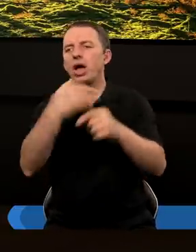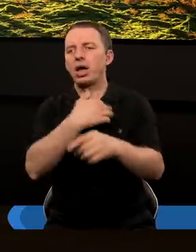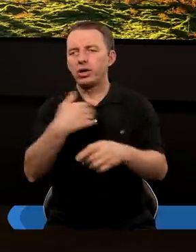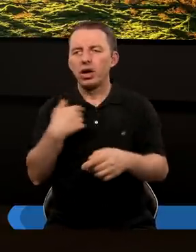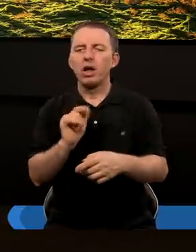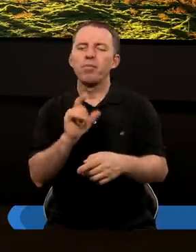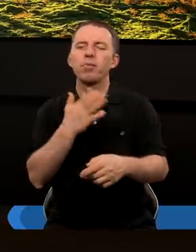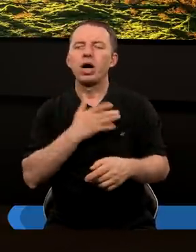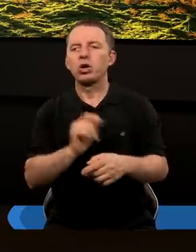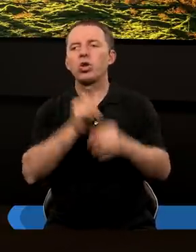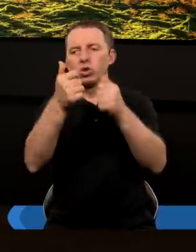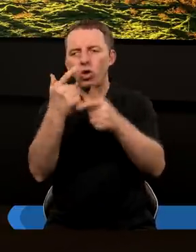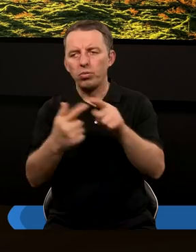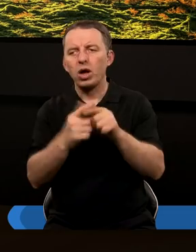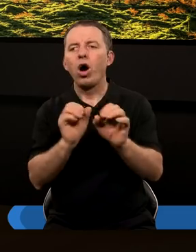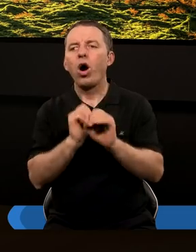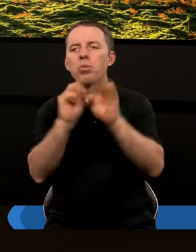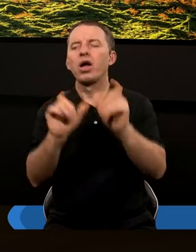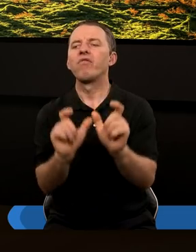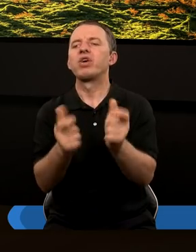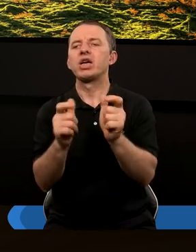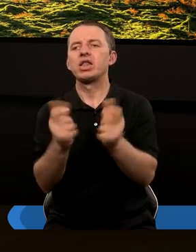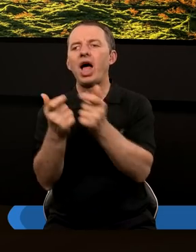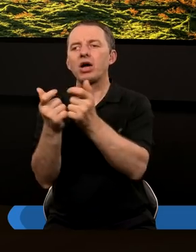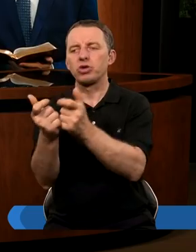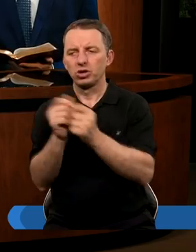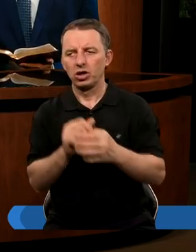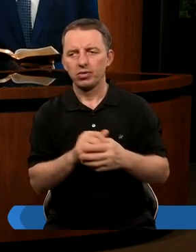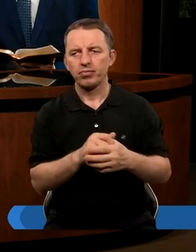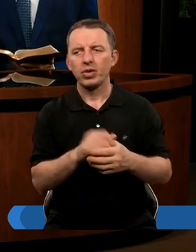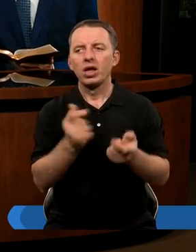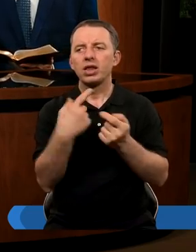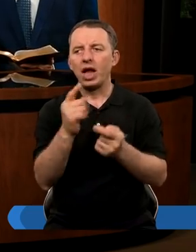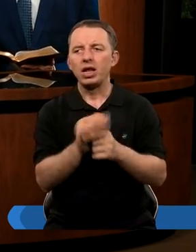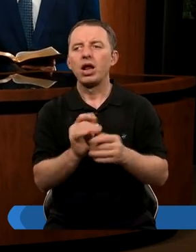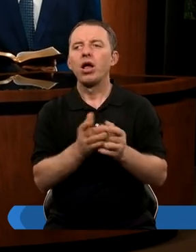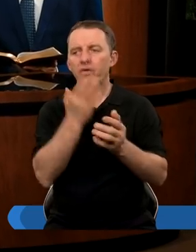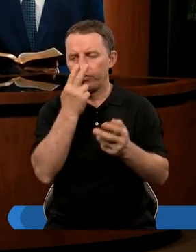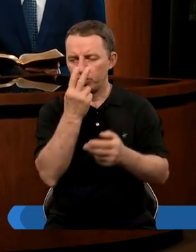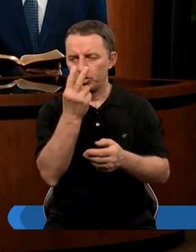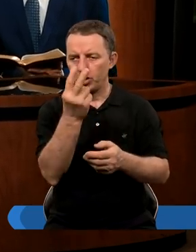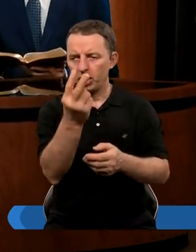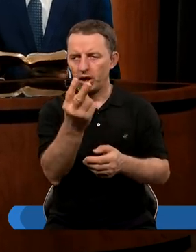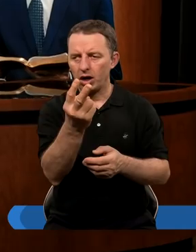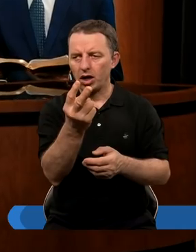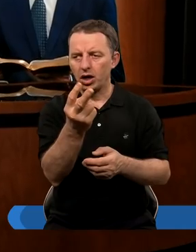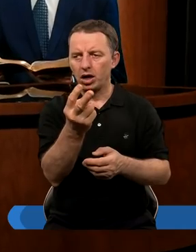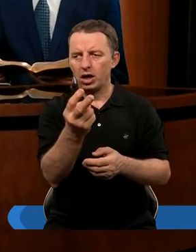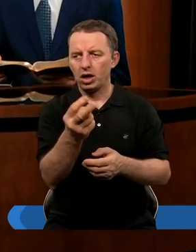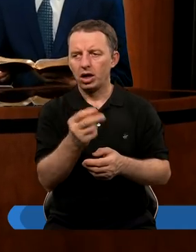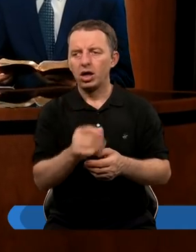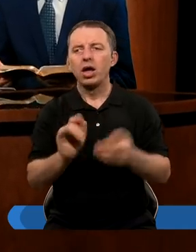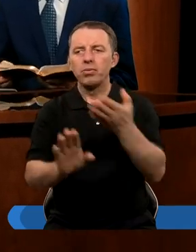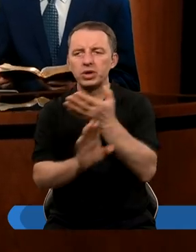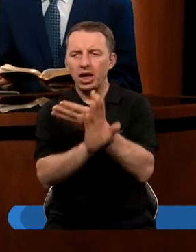nami, co ma się dopiero według Księgi Apokalipsy wydarzyć? Księdze Daniela, przede wszystkim widzimy zebranie,